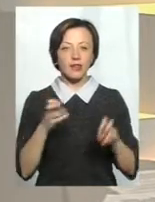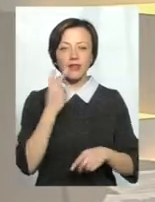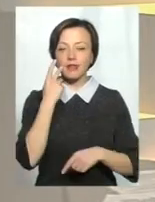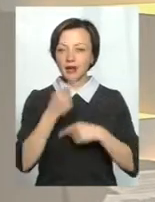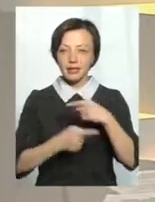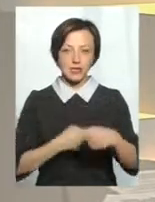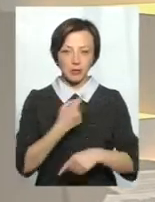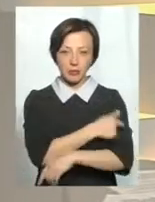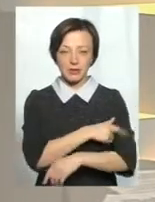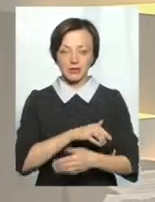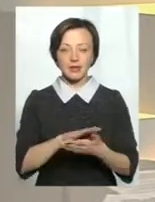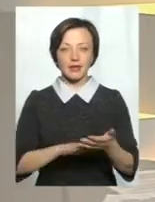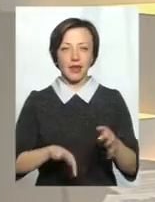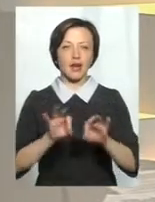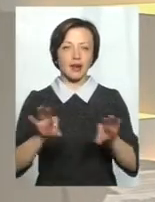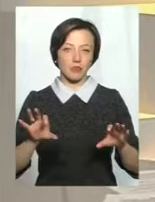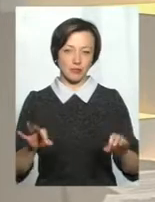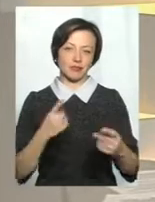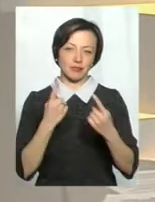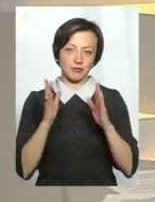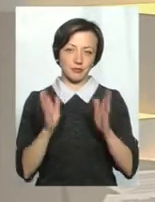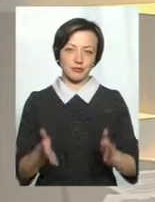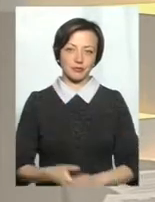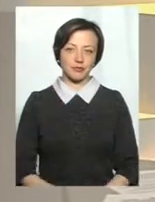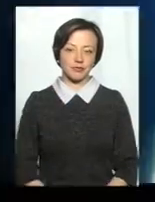медицини. У наступному сюжеті далі продовжимо.